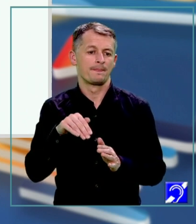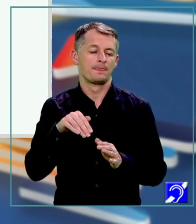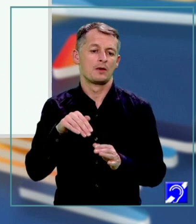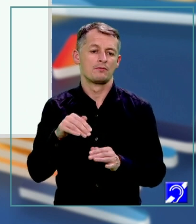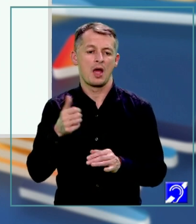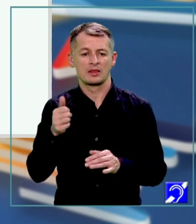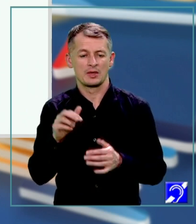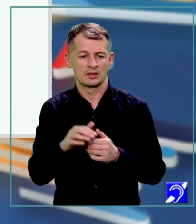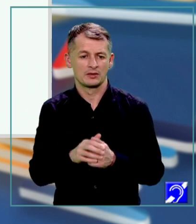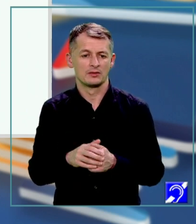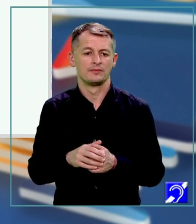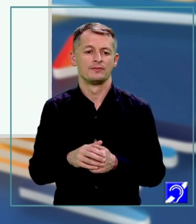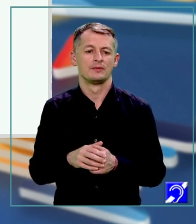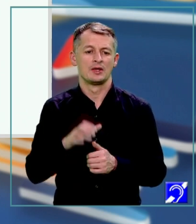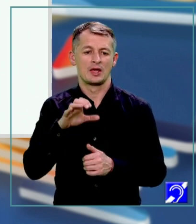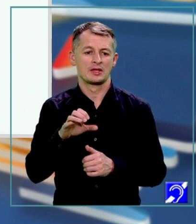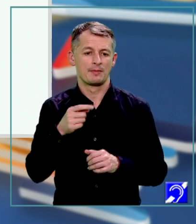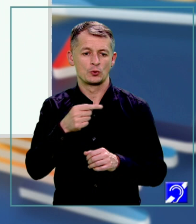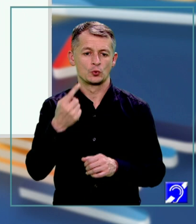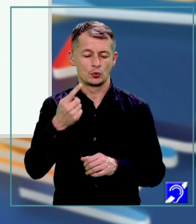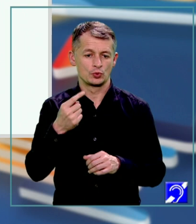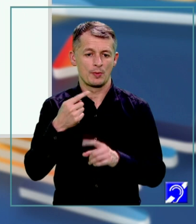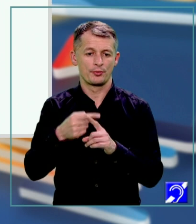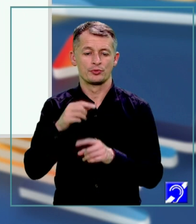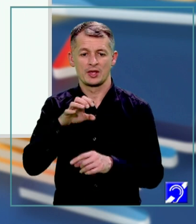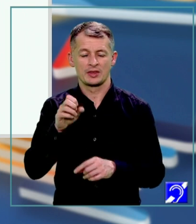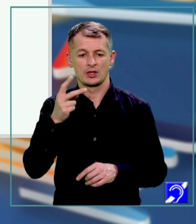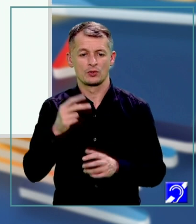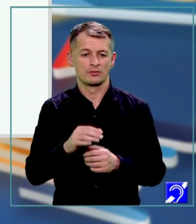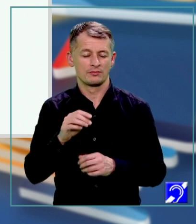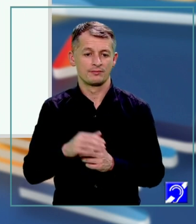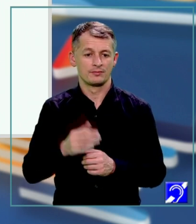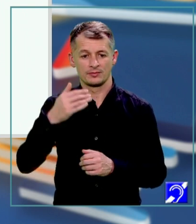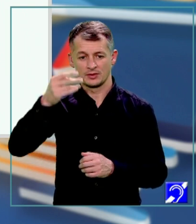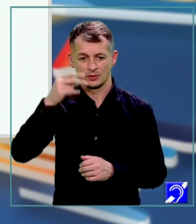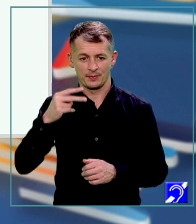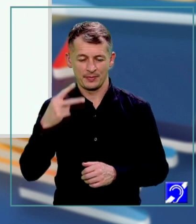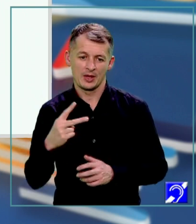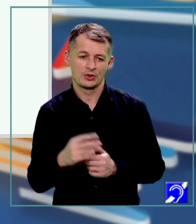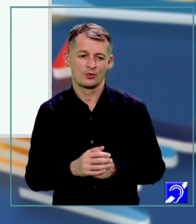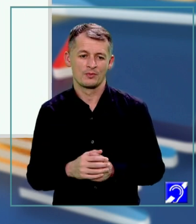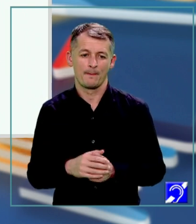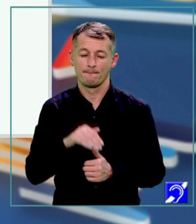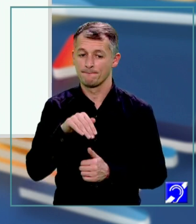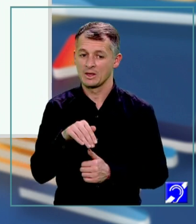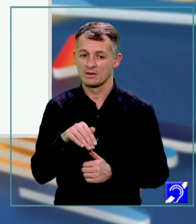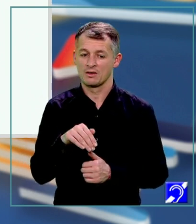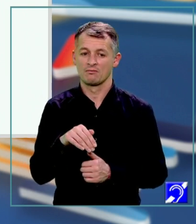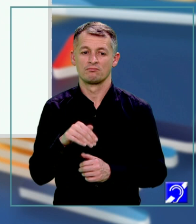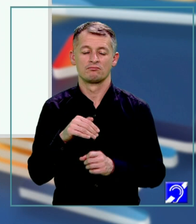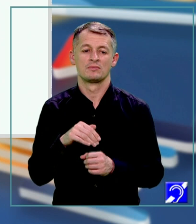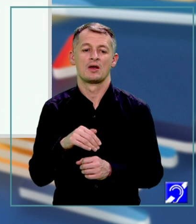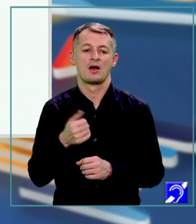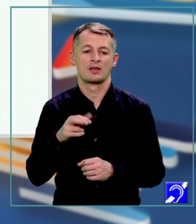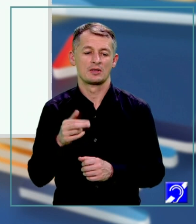minus 1 și e de 2. Media aritmetică, dacă vă mai amintiți, înseamnă să adun toate numerele așa mai